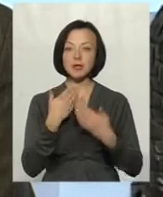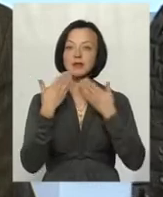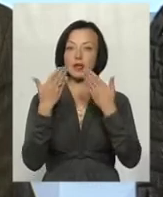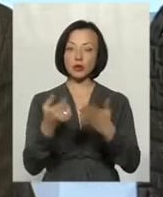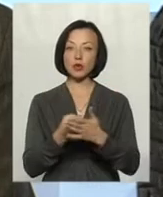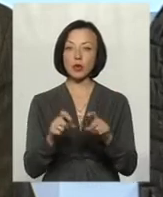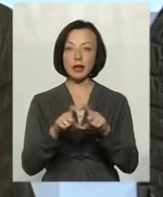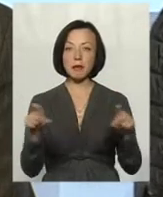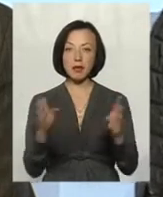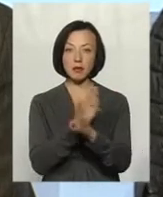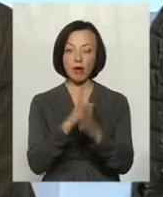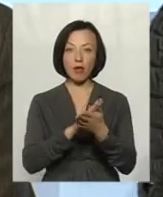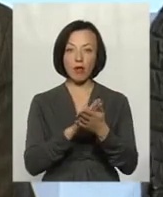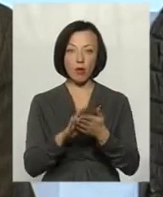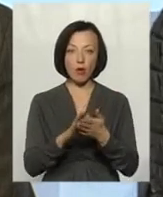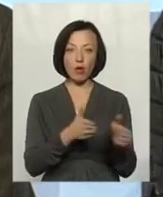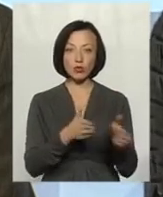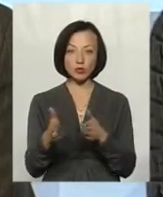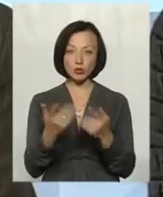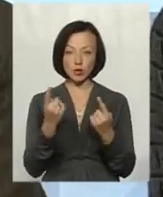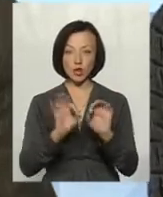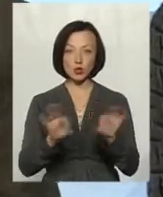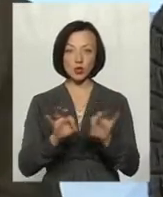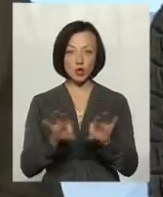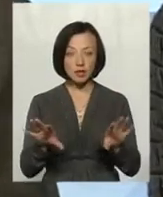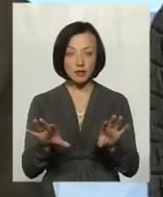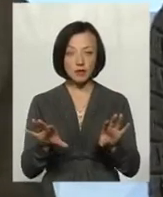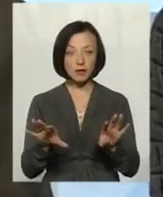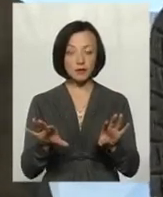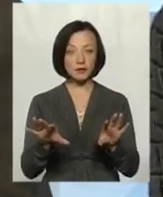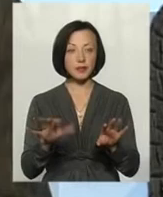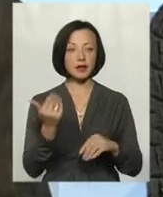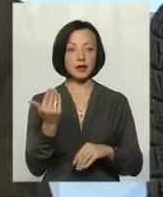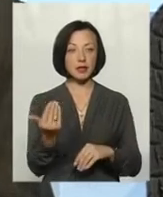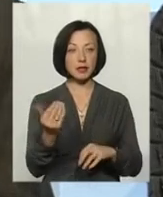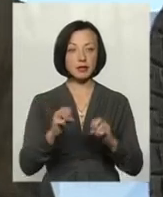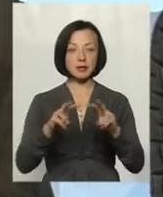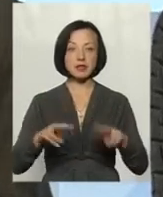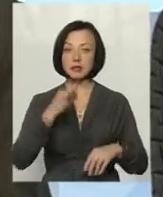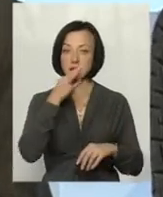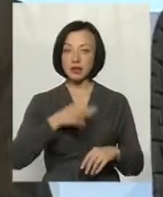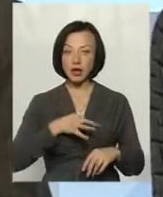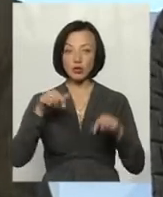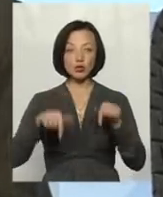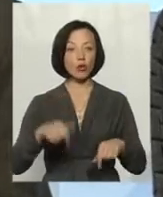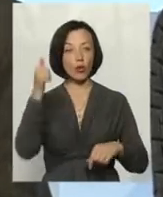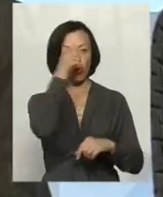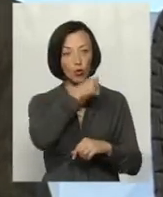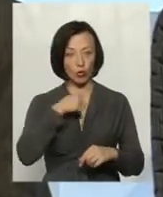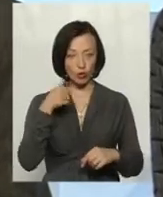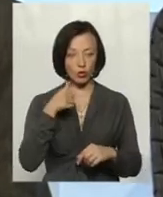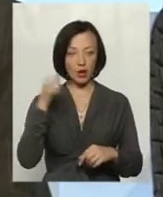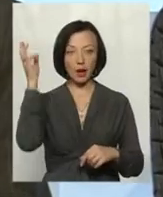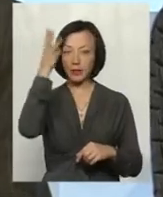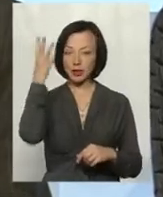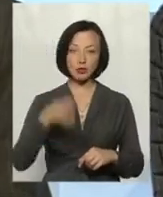Департаменту екології і природних ресурсів, готуючи один із сюжетів. Їхні фахівці нам зазначили, що цього року в